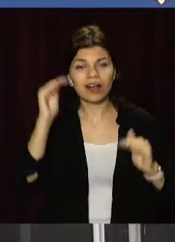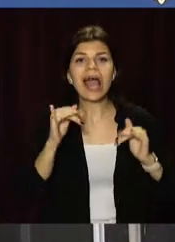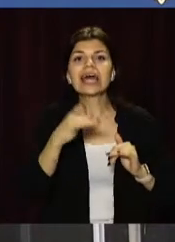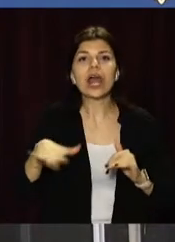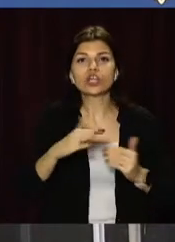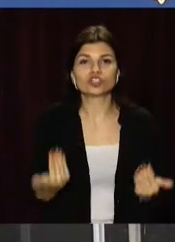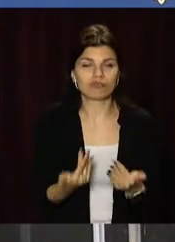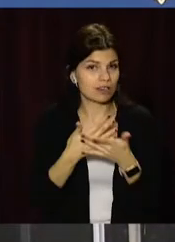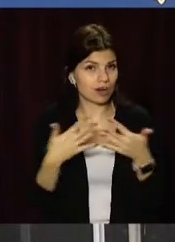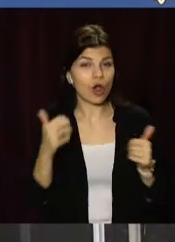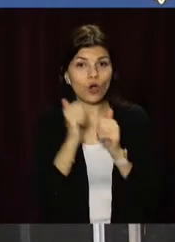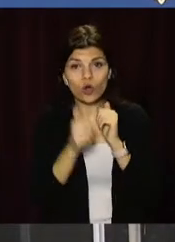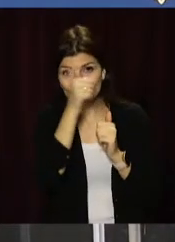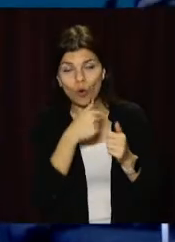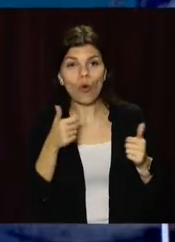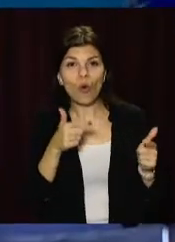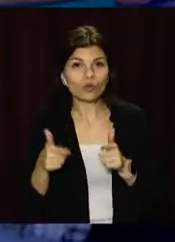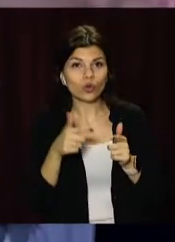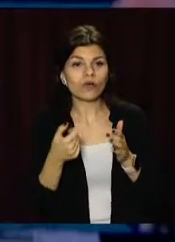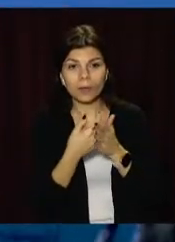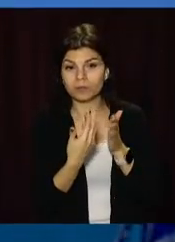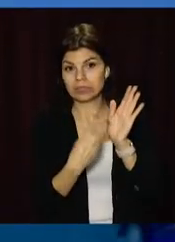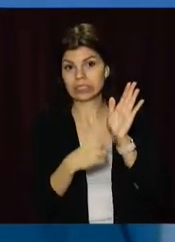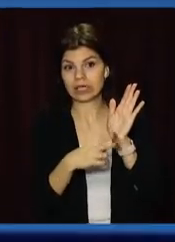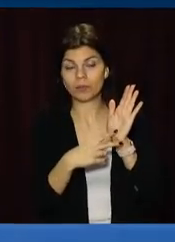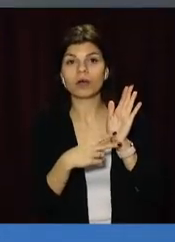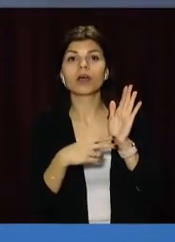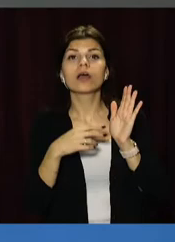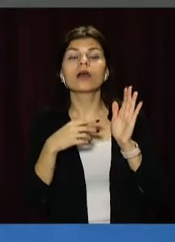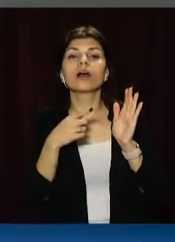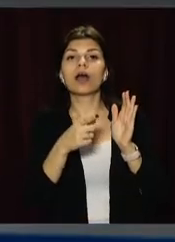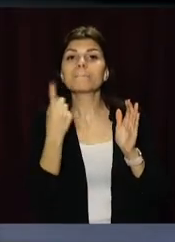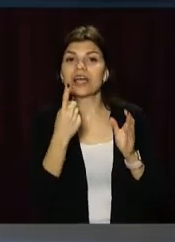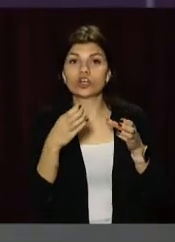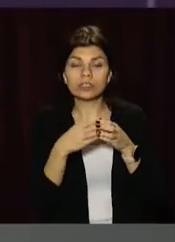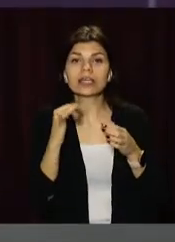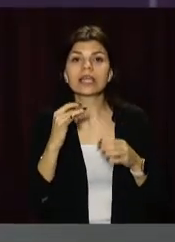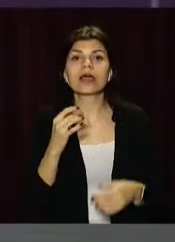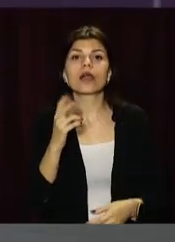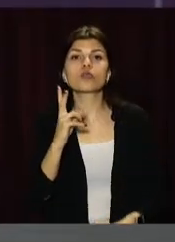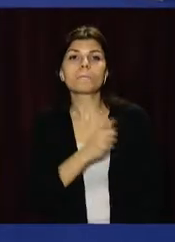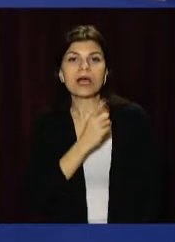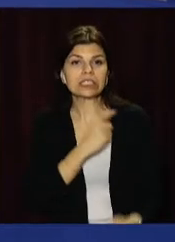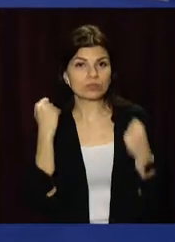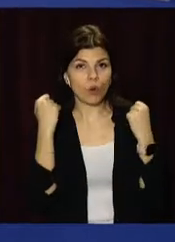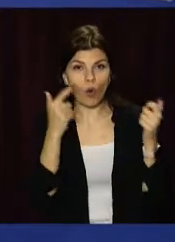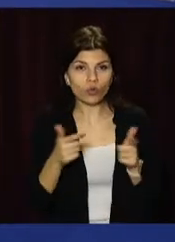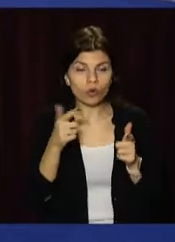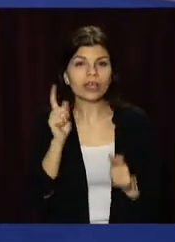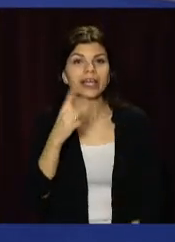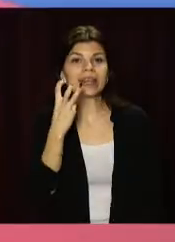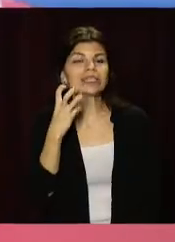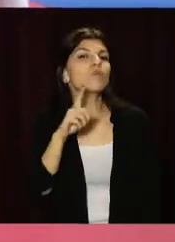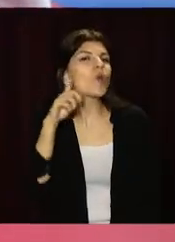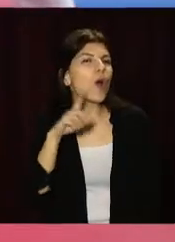міста. І кожного року школа готує майже 70 спортсменів першого розряду і кандидатів в майстри спорту України та 300 спортсменів юнацьких